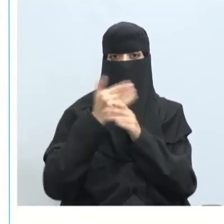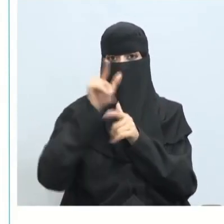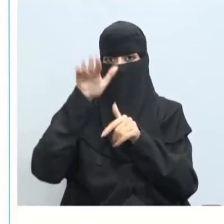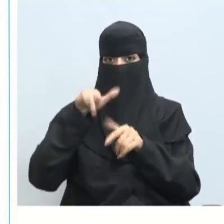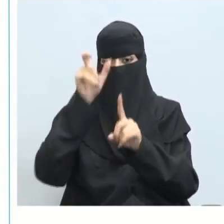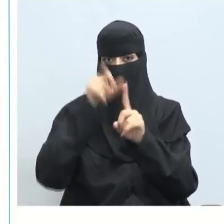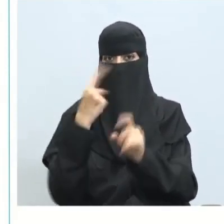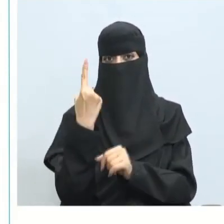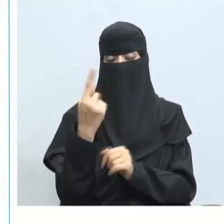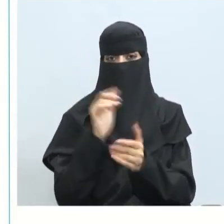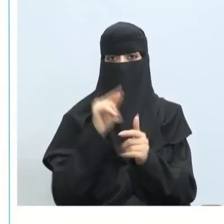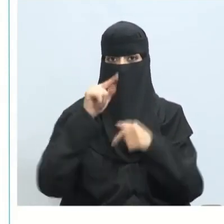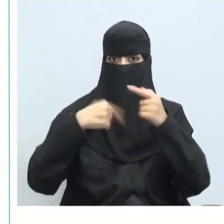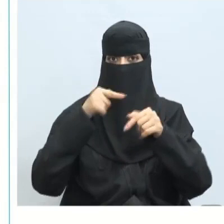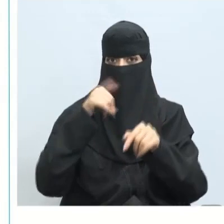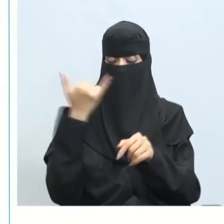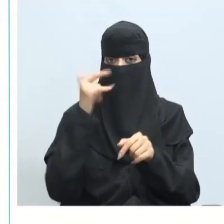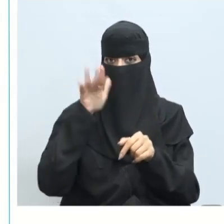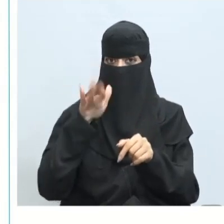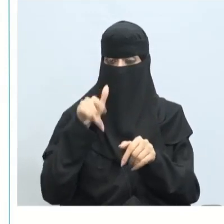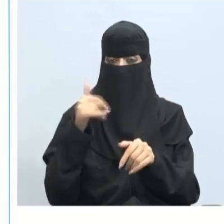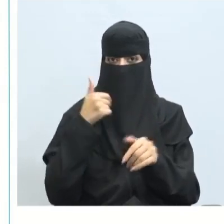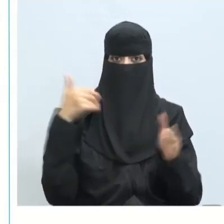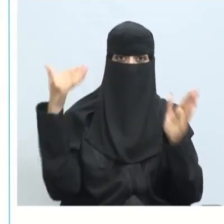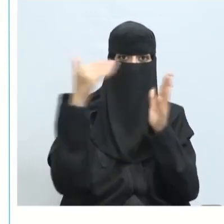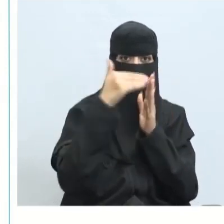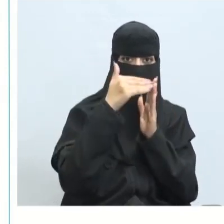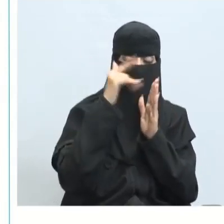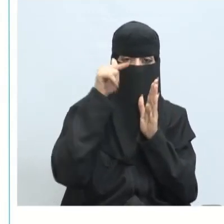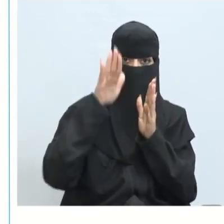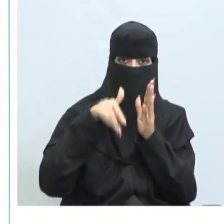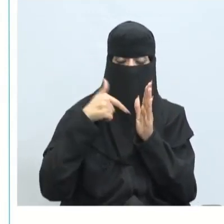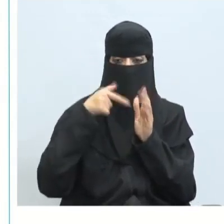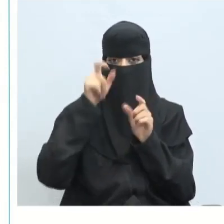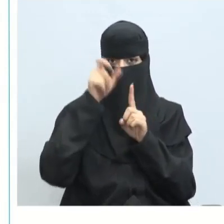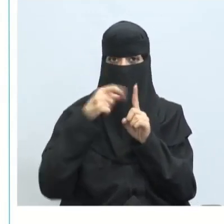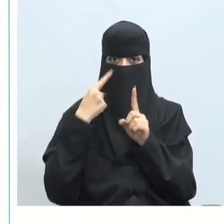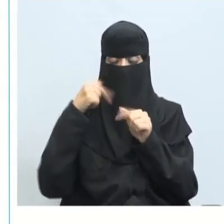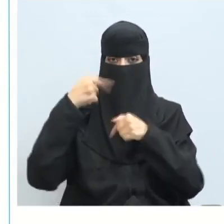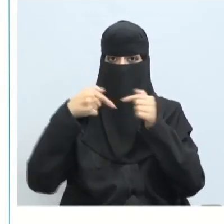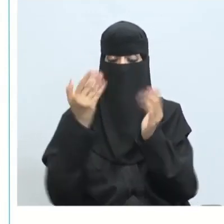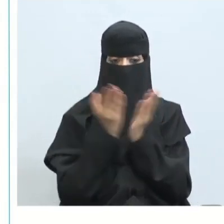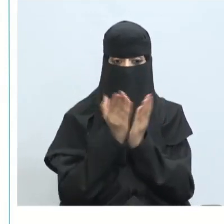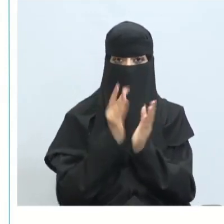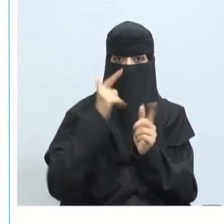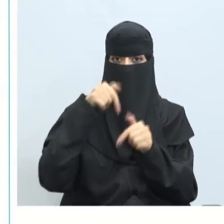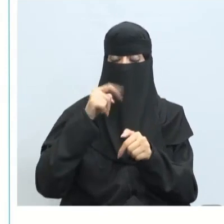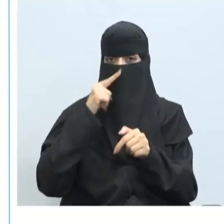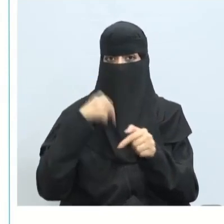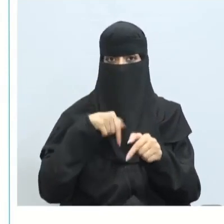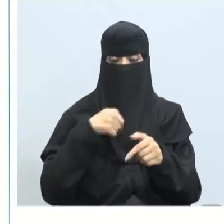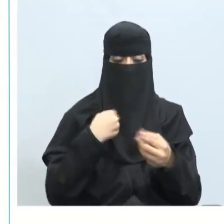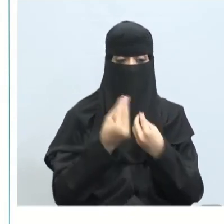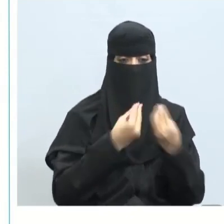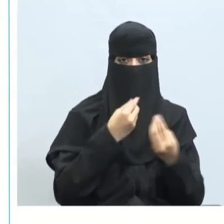شخص واحد لذلك مهم جدا حتى في مثلا أمورنا الحياتية الدراسية أن نتعامل